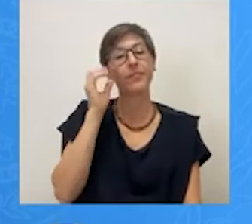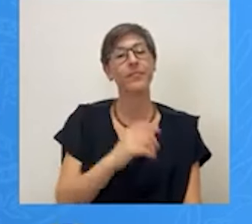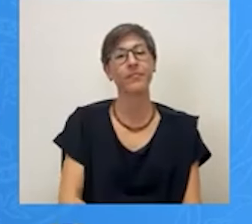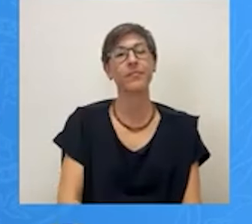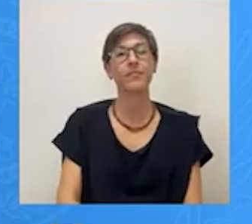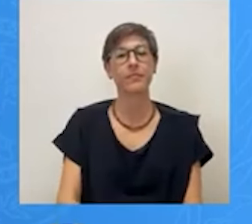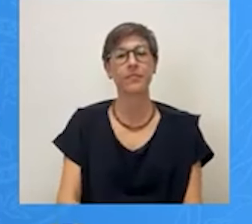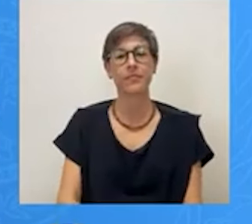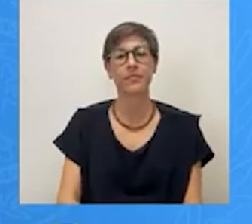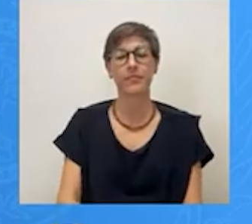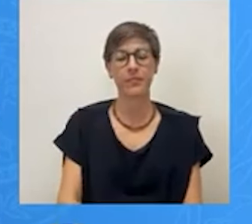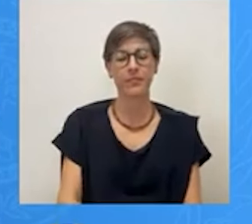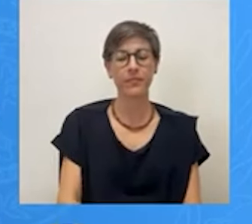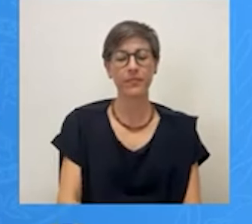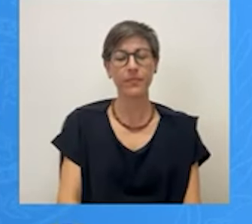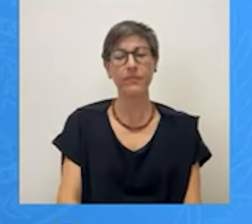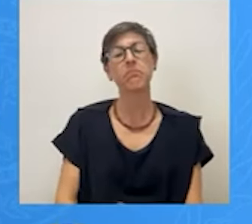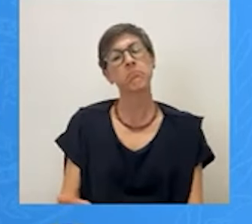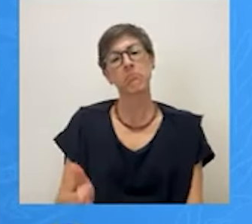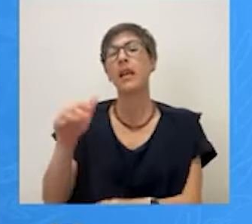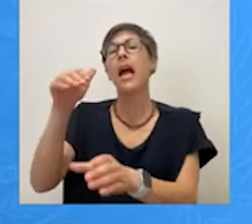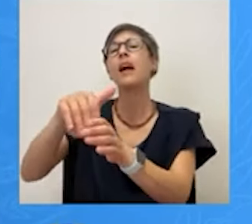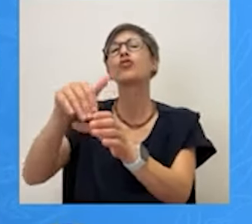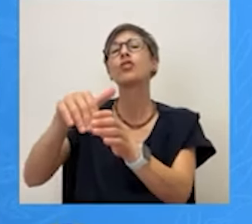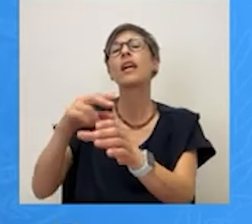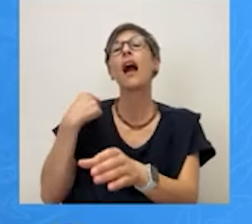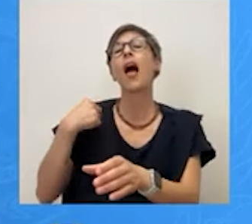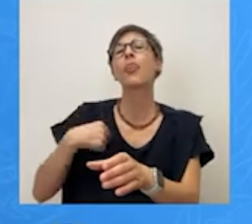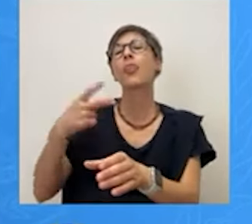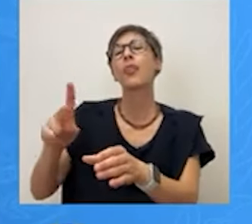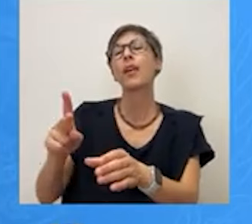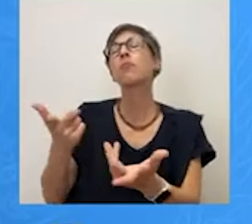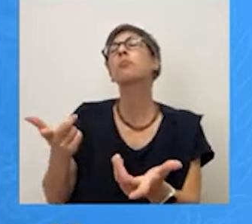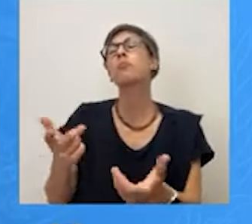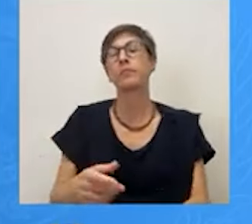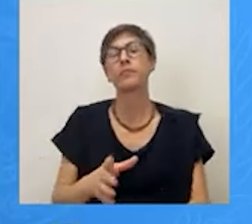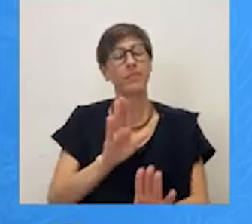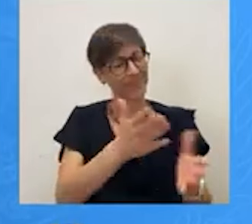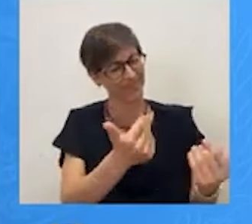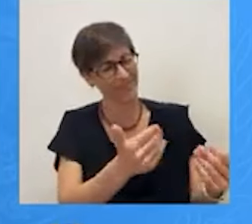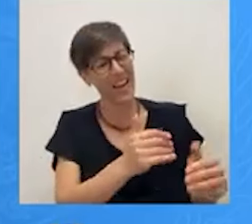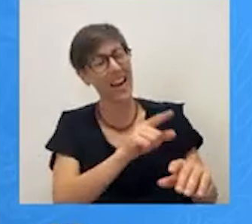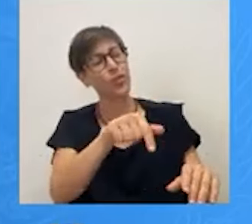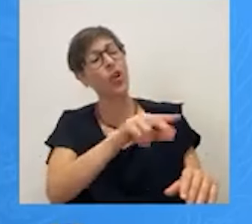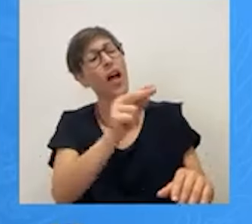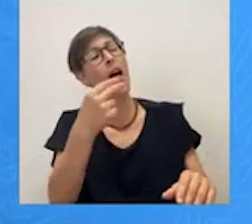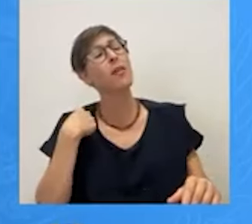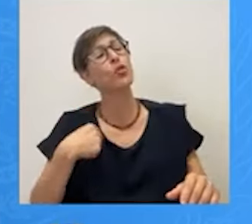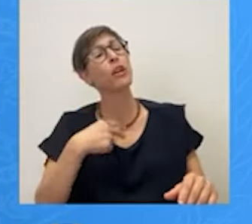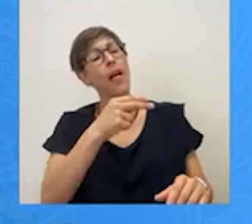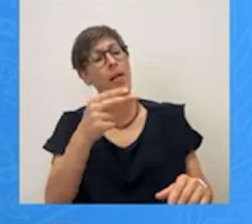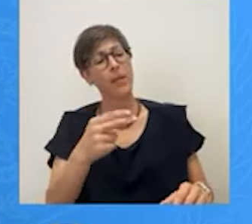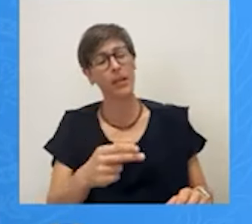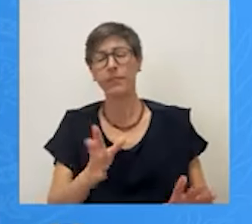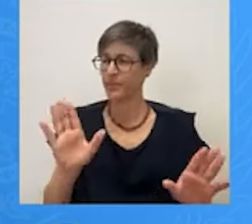δεν το καταλαβαίνεις τα εσωτερικά του Δήμου. Θα περάσουμε στα δημοτικά